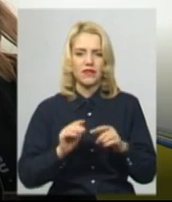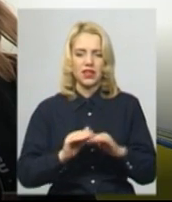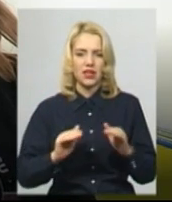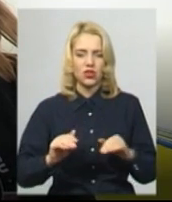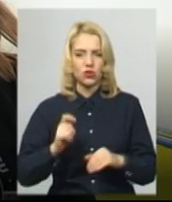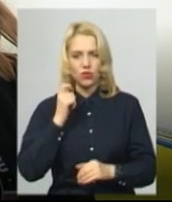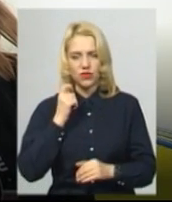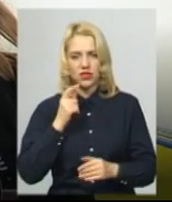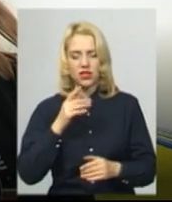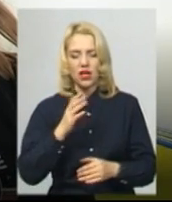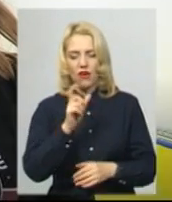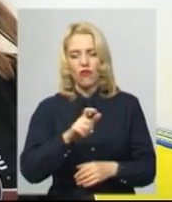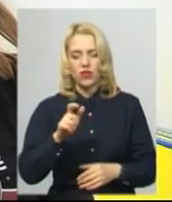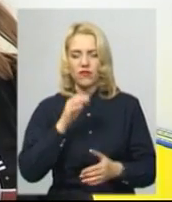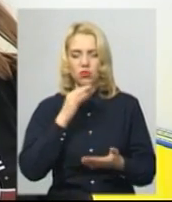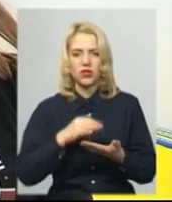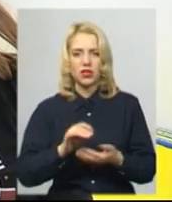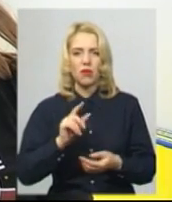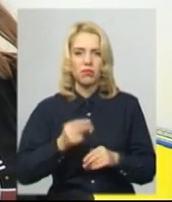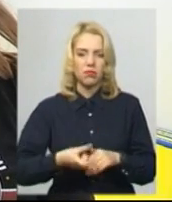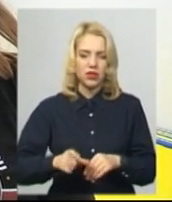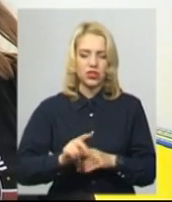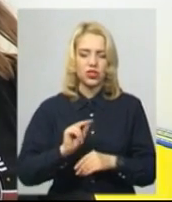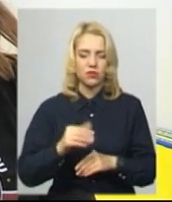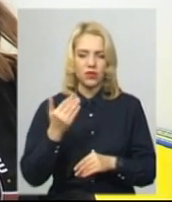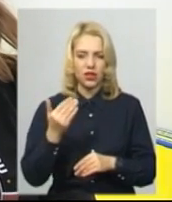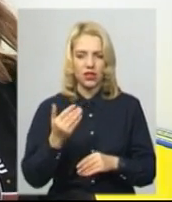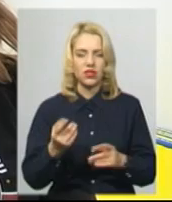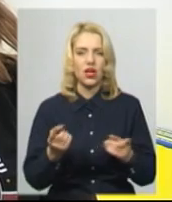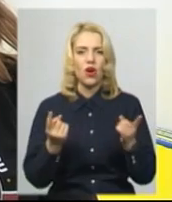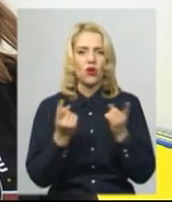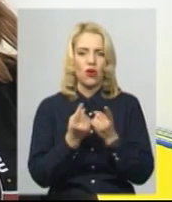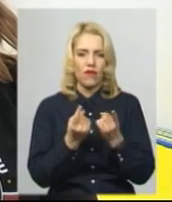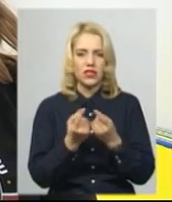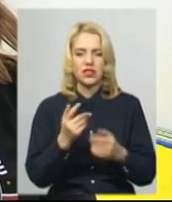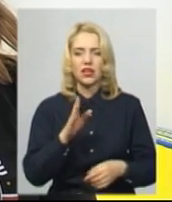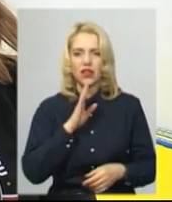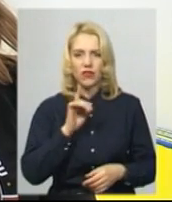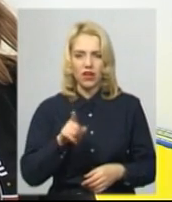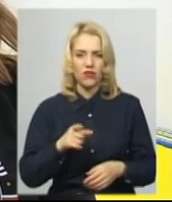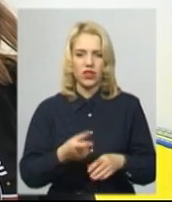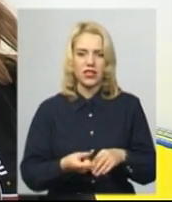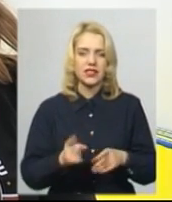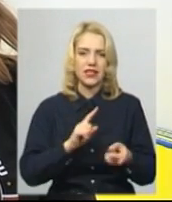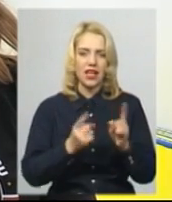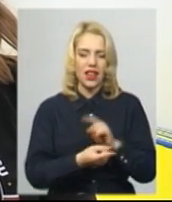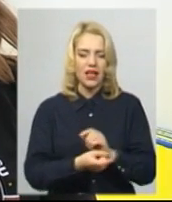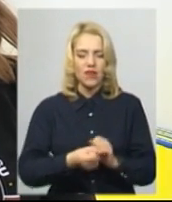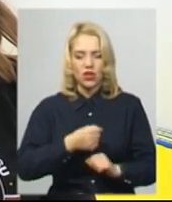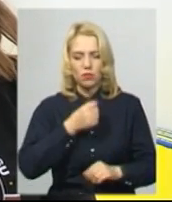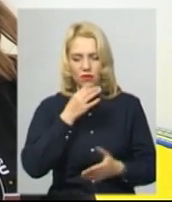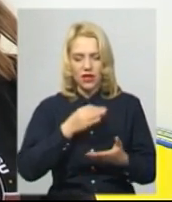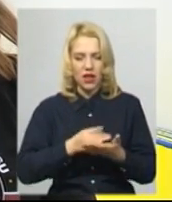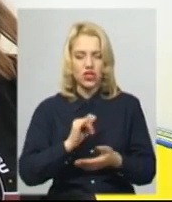віці, вони відповідальніші, ніж їхні ровесники. Те саме відбувається з нею. Вона стала відповідальніша і по-дорослому дивиться на життя.